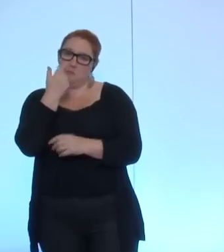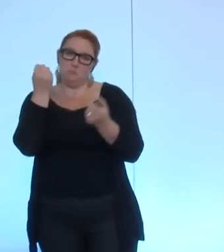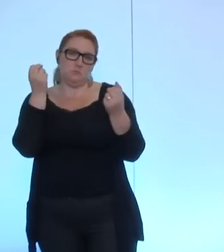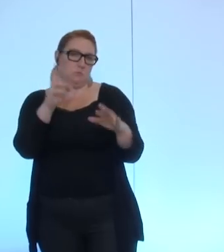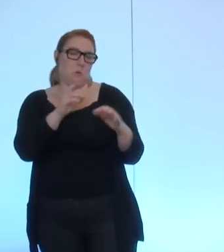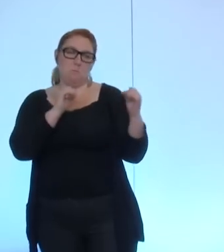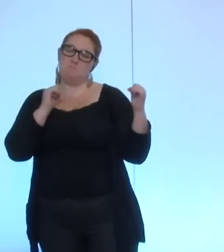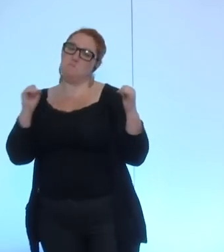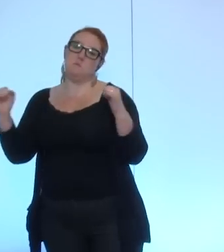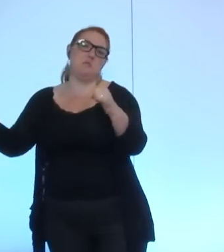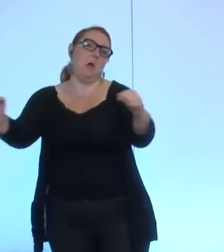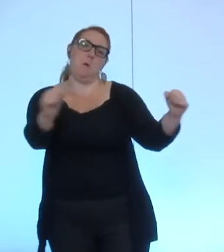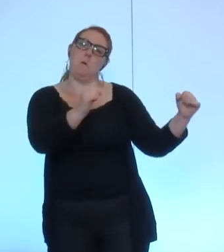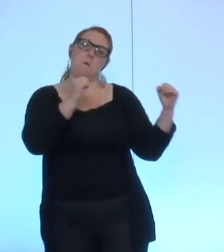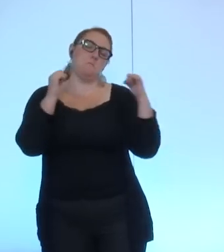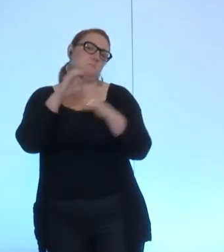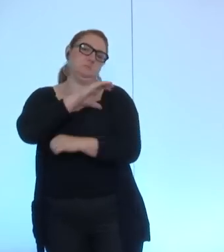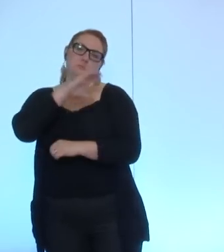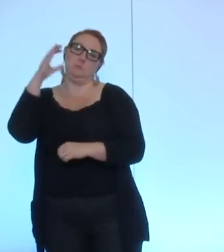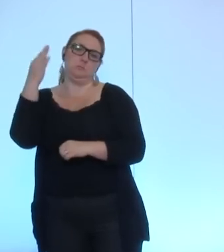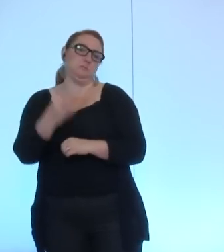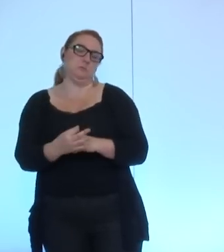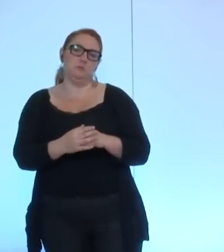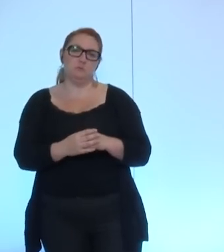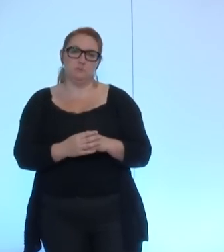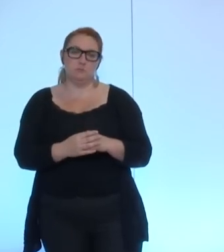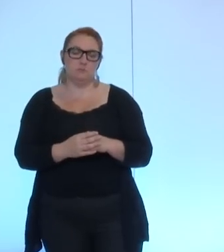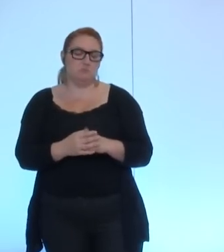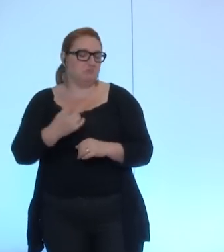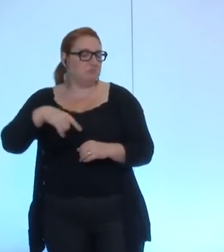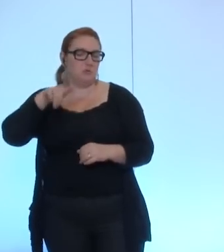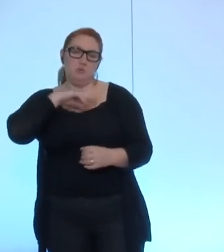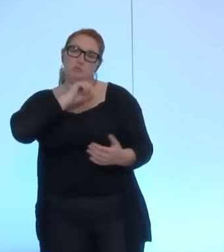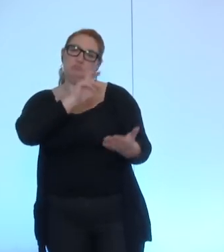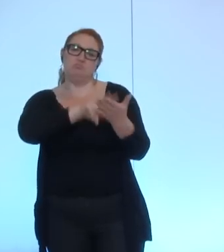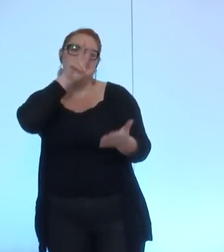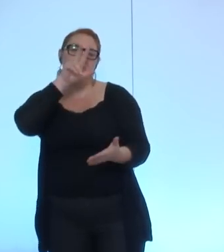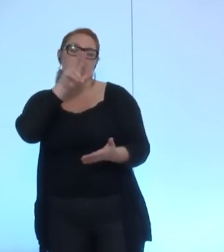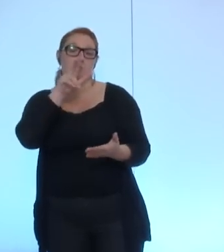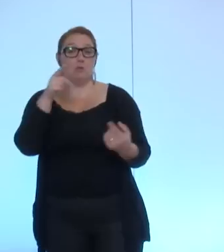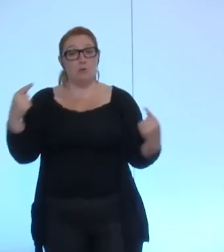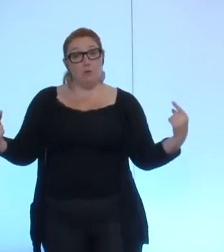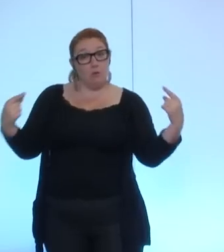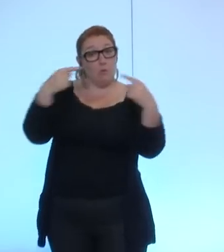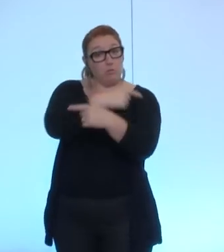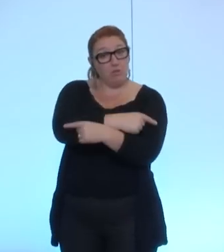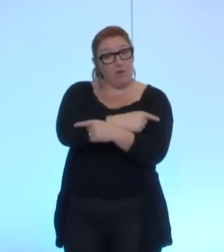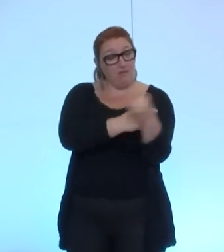et en tous les cas il aura notre soutien mais s'il s'agit